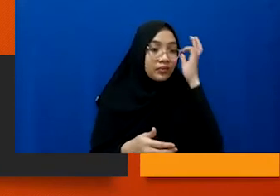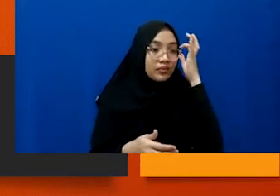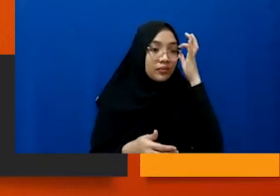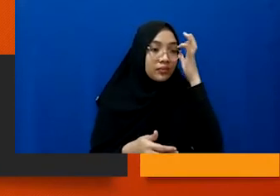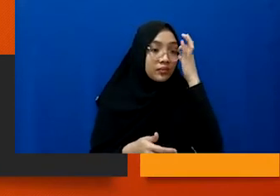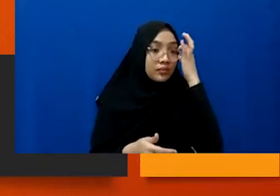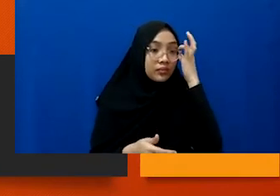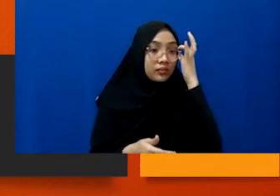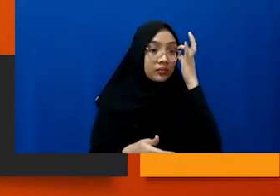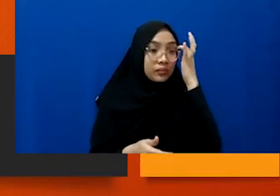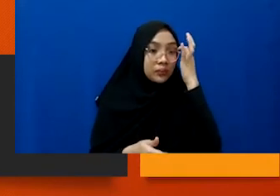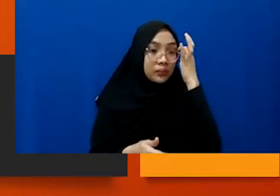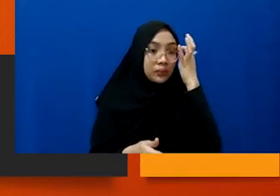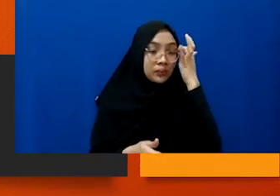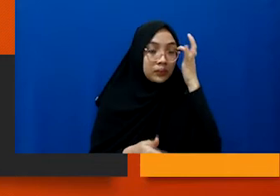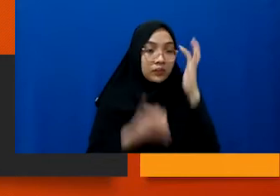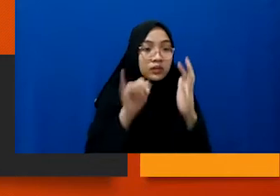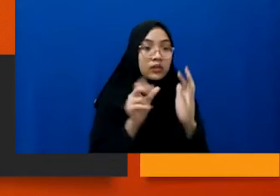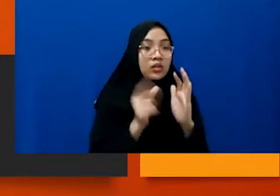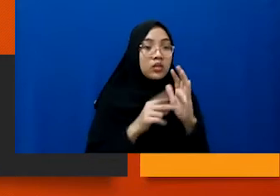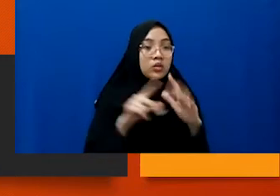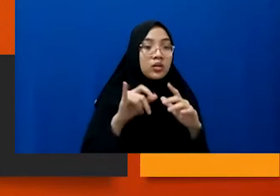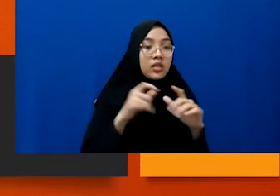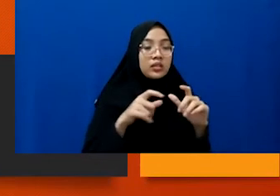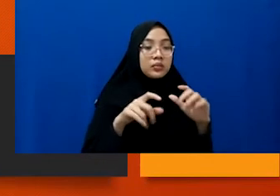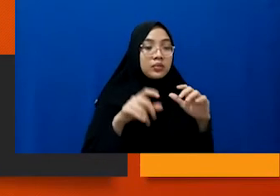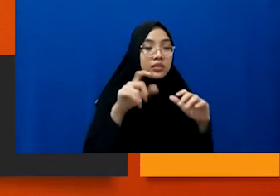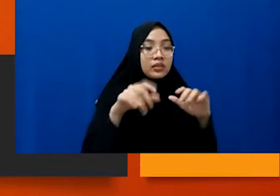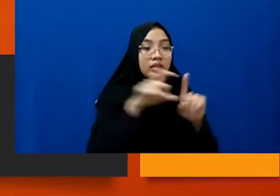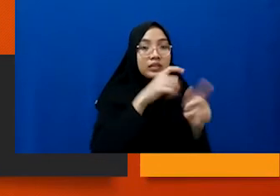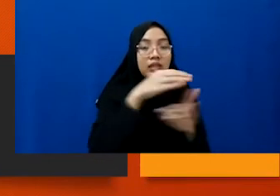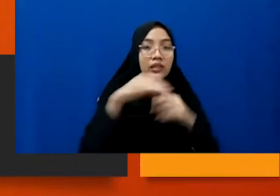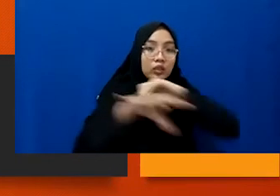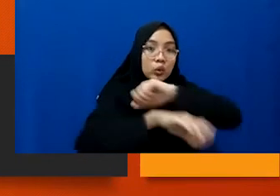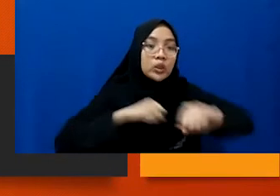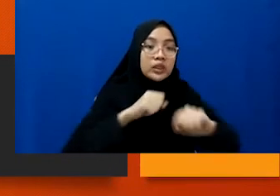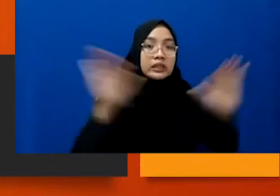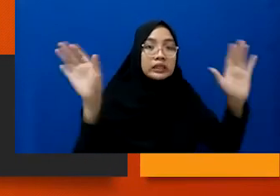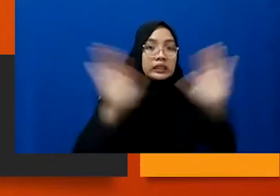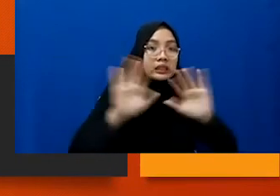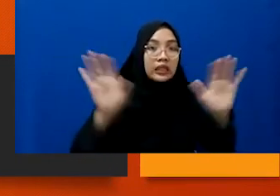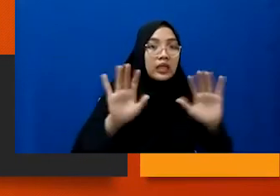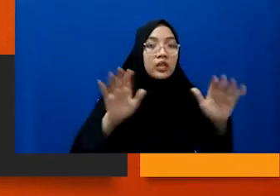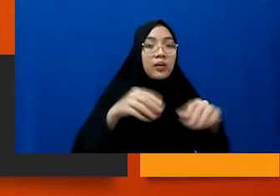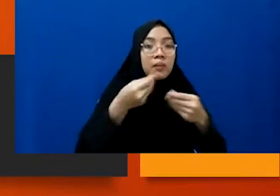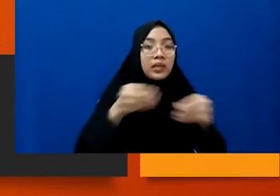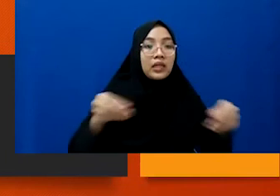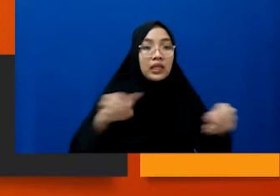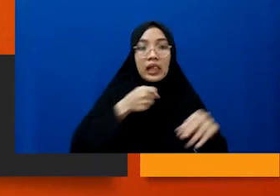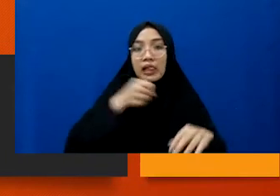kemudian jurnalis dilarang mencuri data atau materi peliputan kalau kita